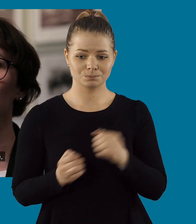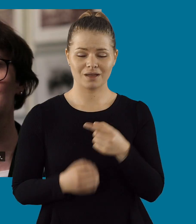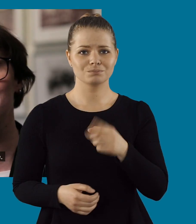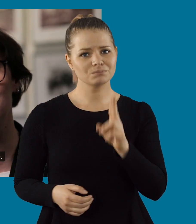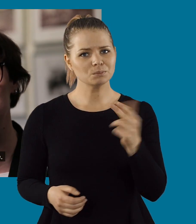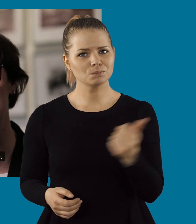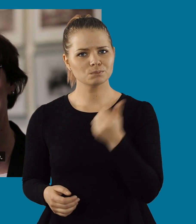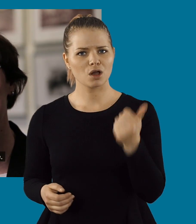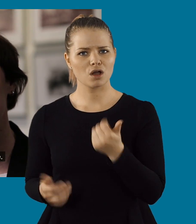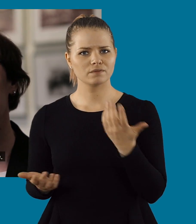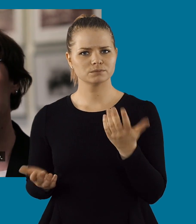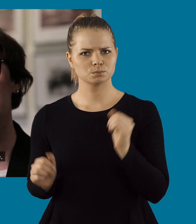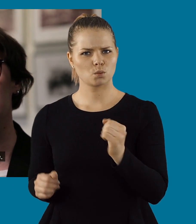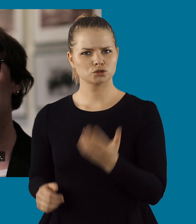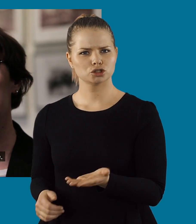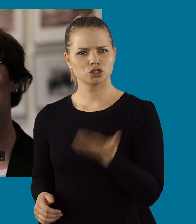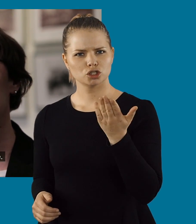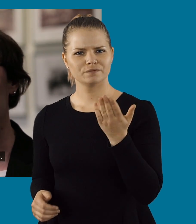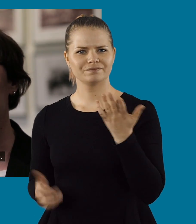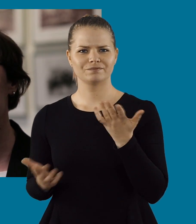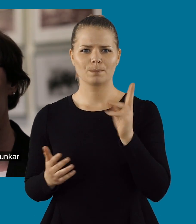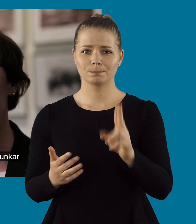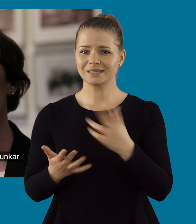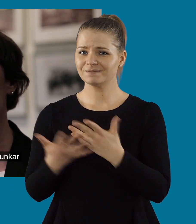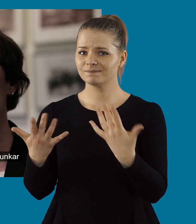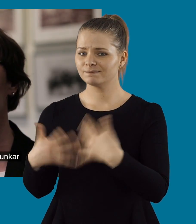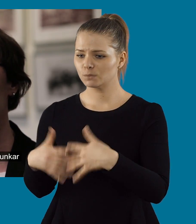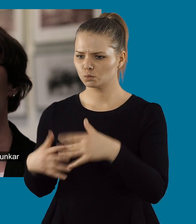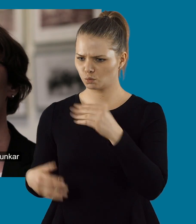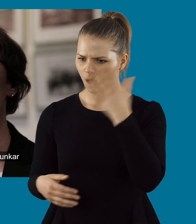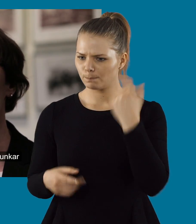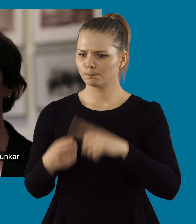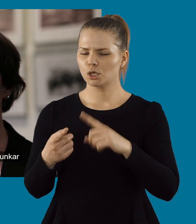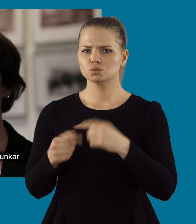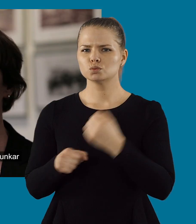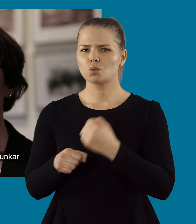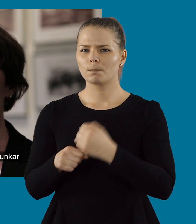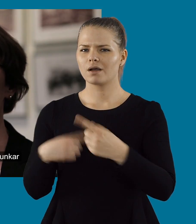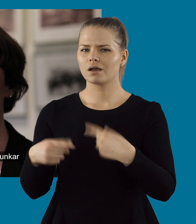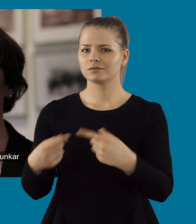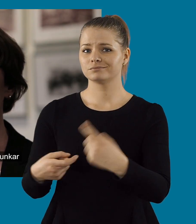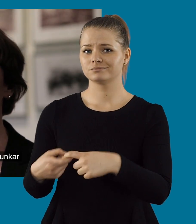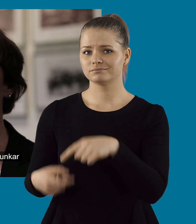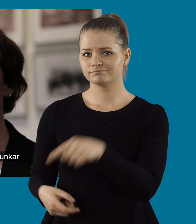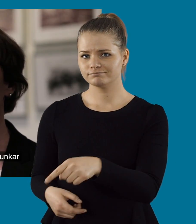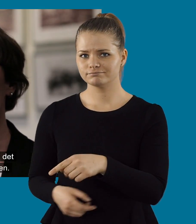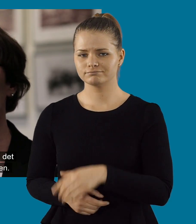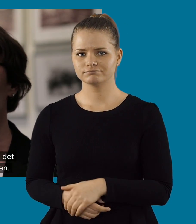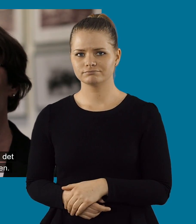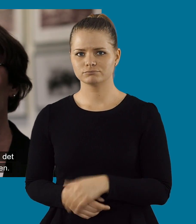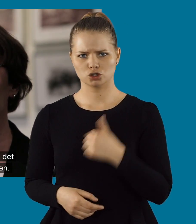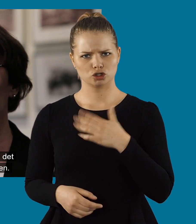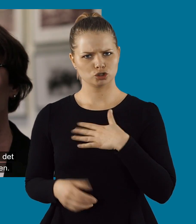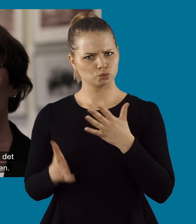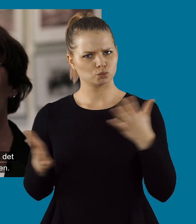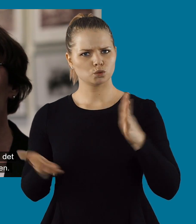vi var inte så bra som vi trodde. Men det behövdes. Man måste lyfta fram vad som inte funkar för att kunna börja jobba med det. Så det